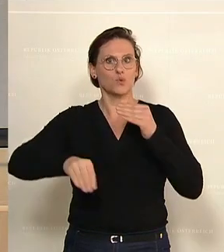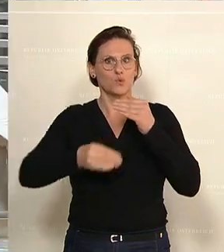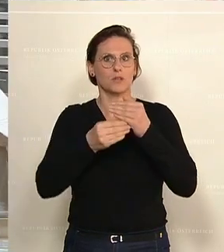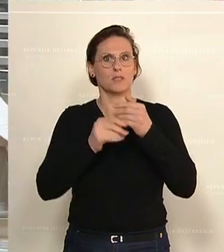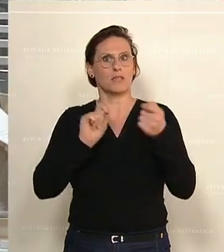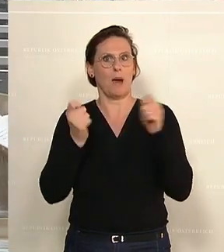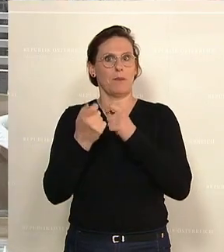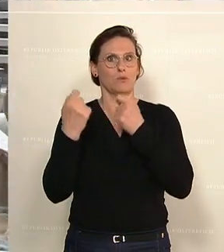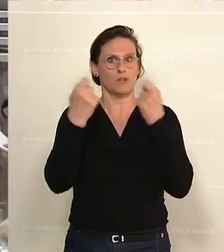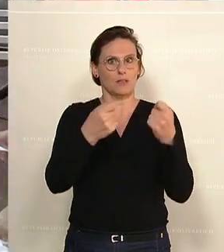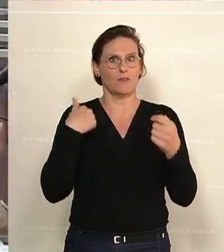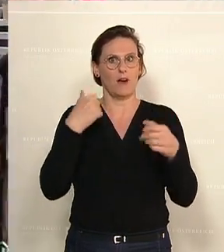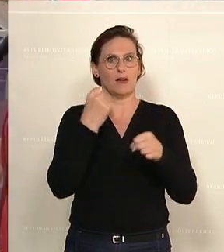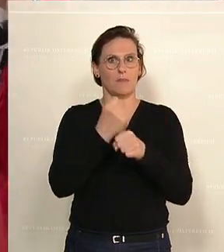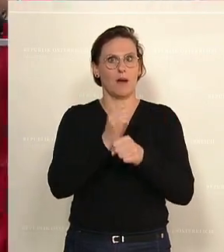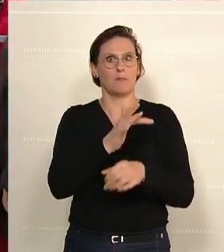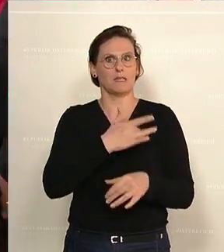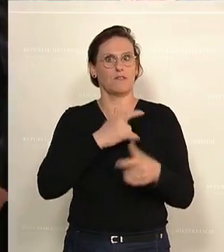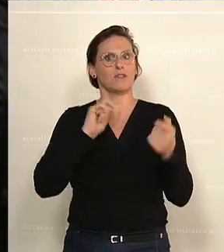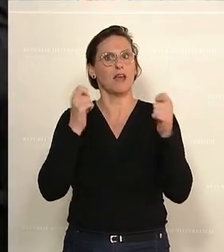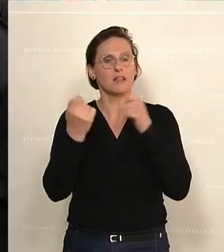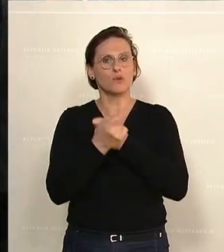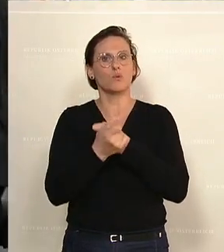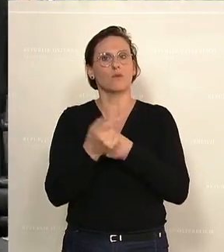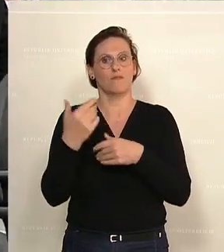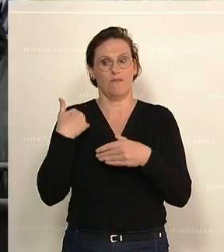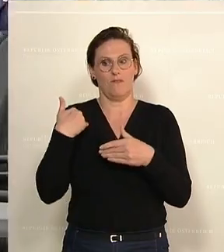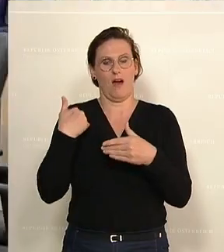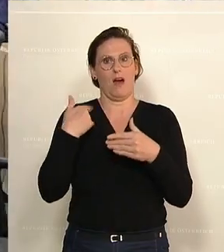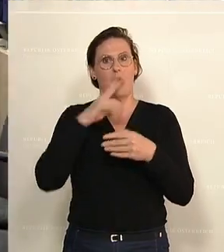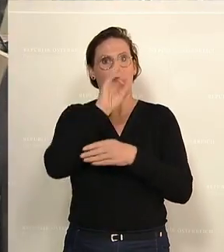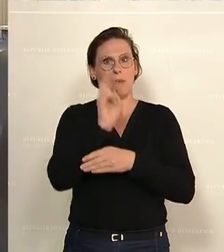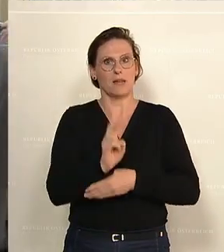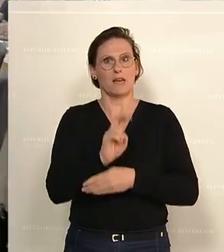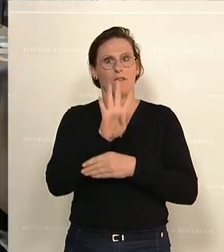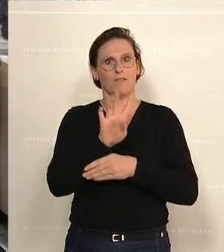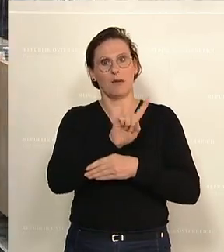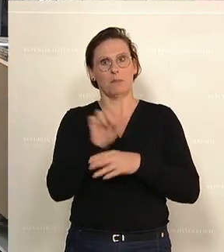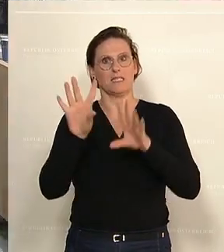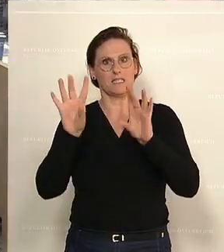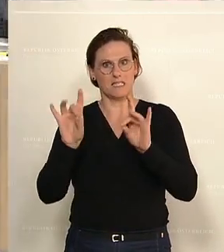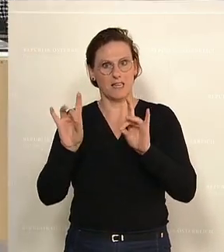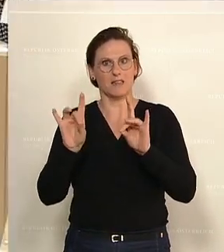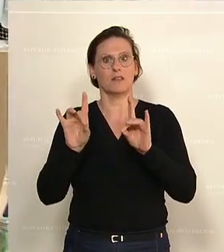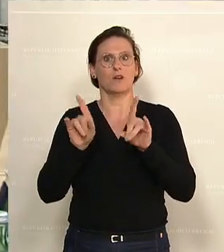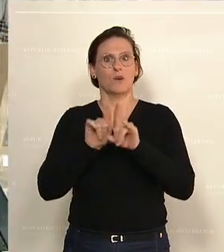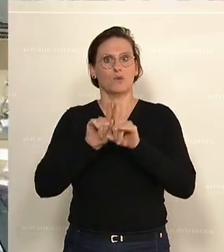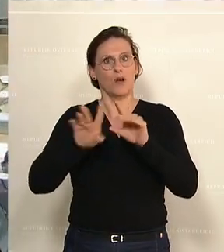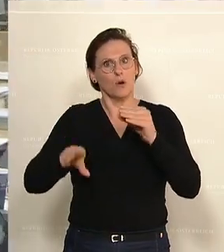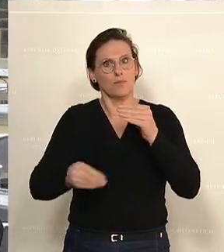Vorher werden aber noch die Abänderungsanträge, die aus dem Finanzausschuss gekommen sind,